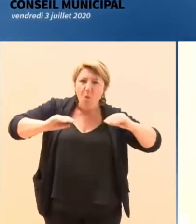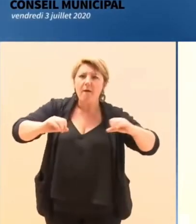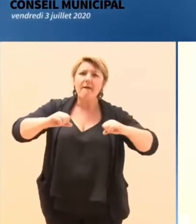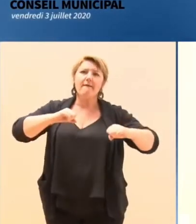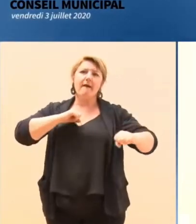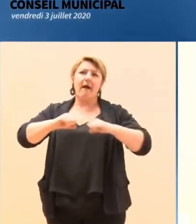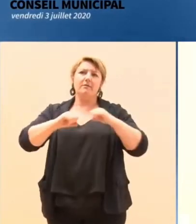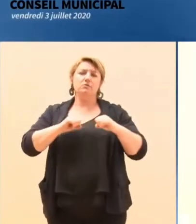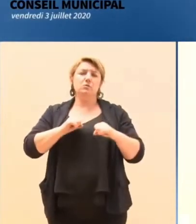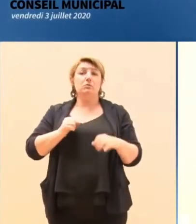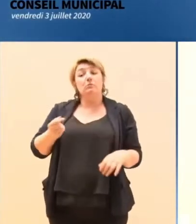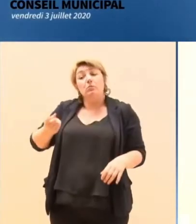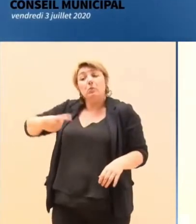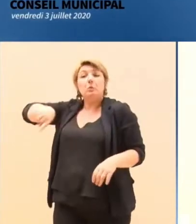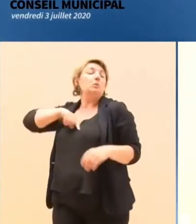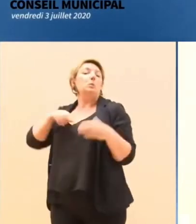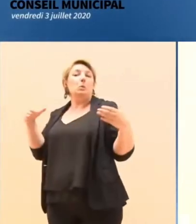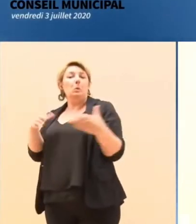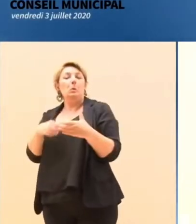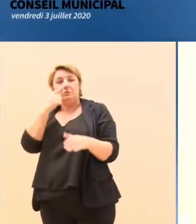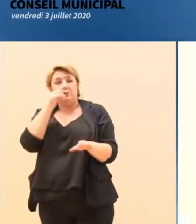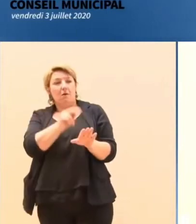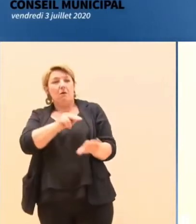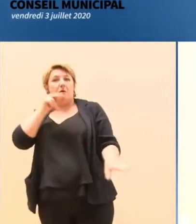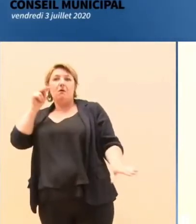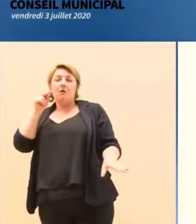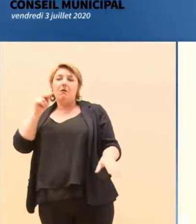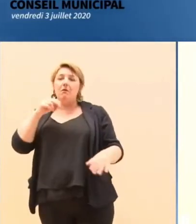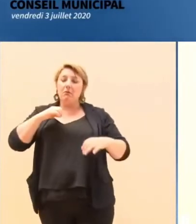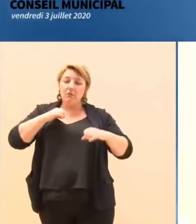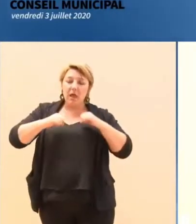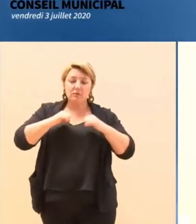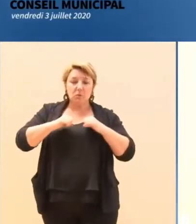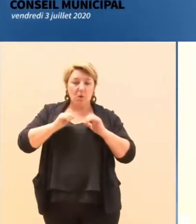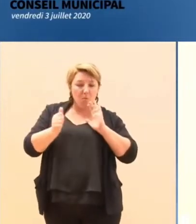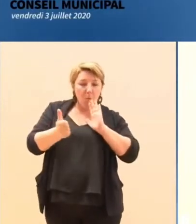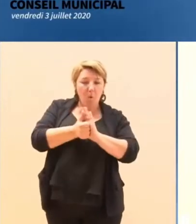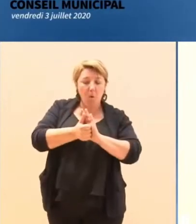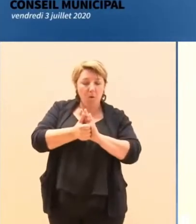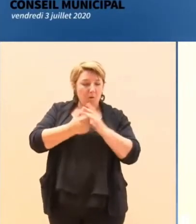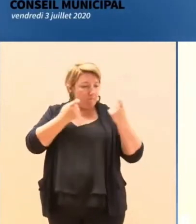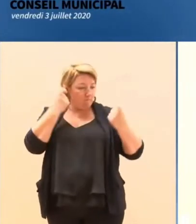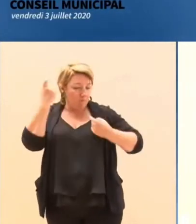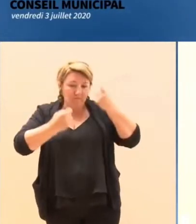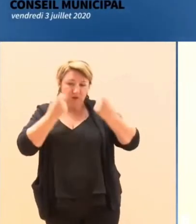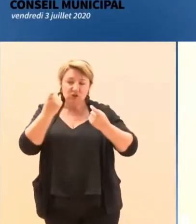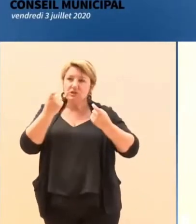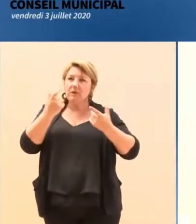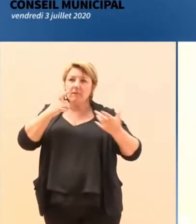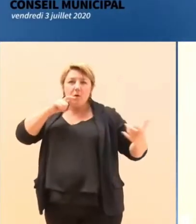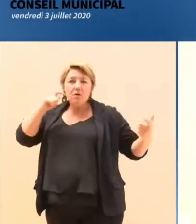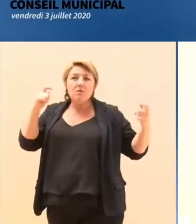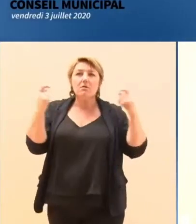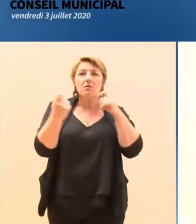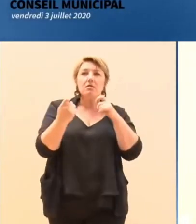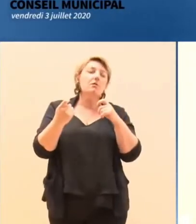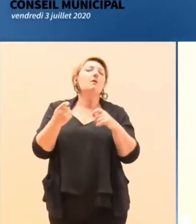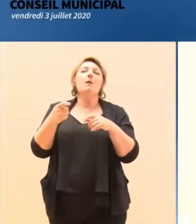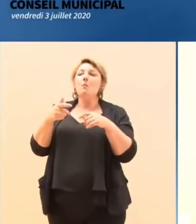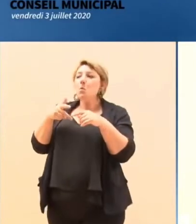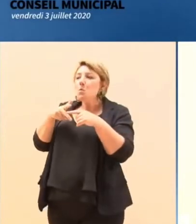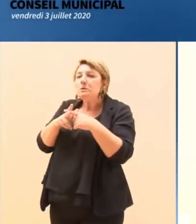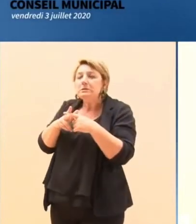engager une réorganisation du périmètre de l'action municipale, utiliser l'outil municipal comme un des moyens de celle-ci,